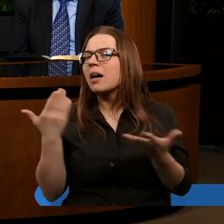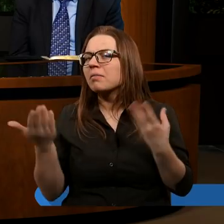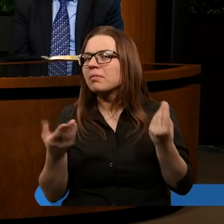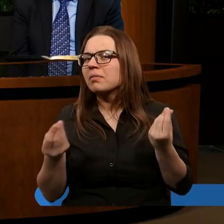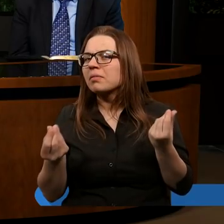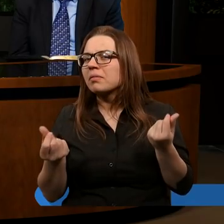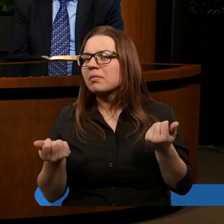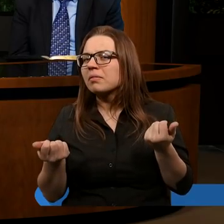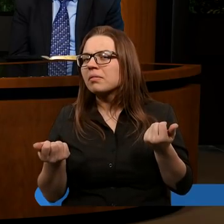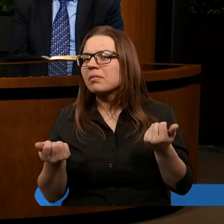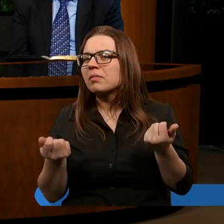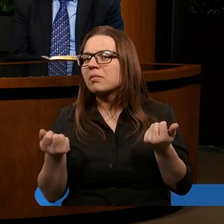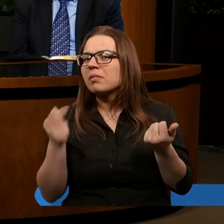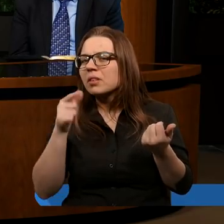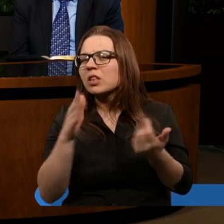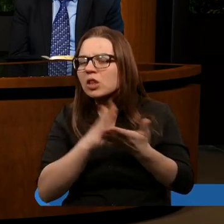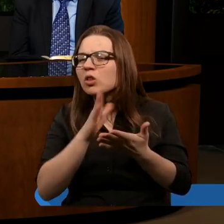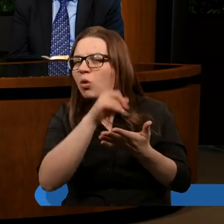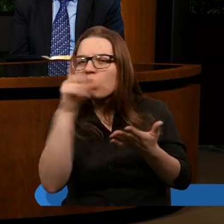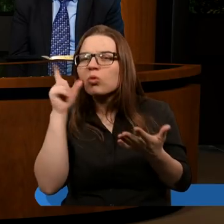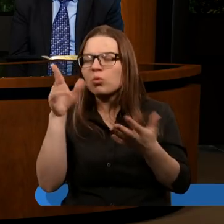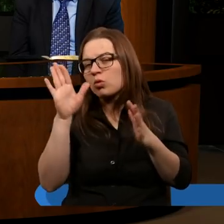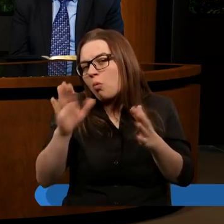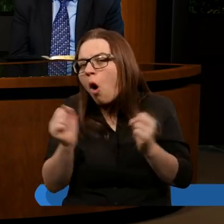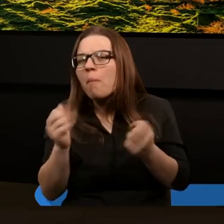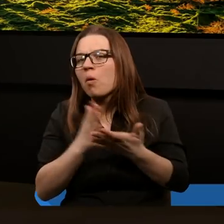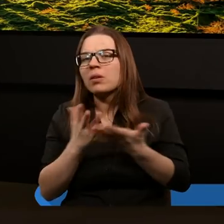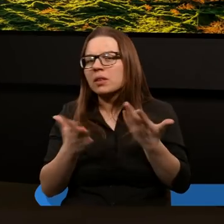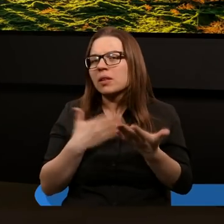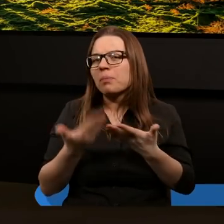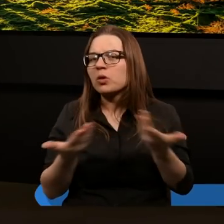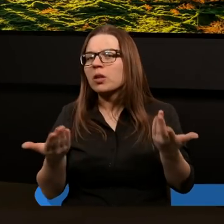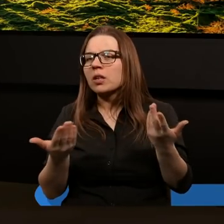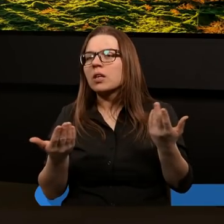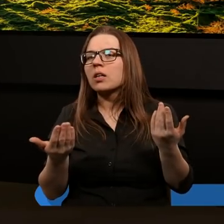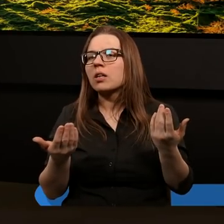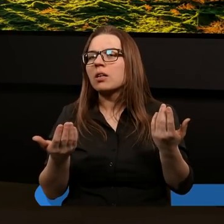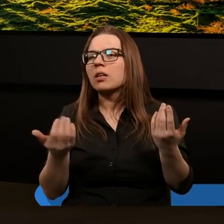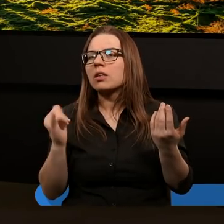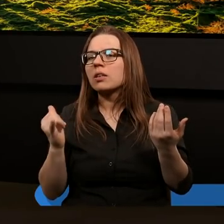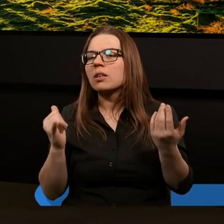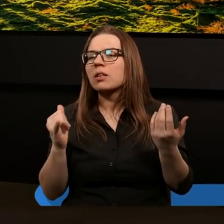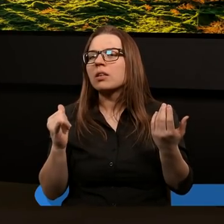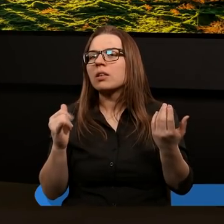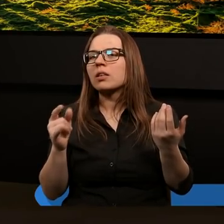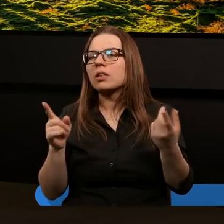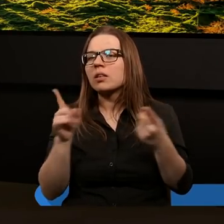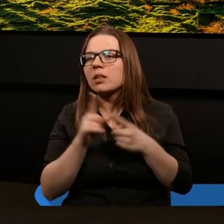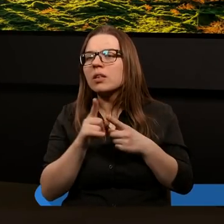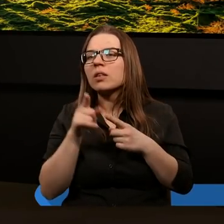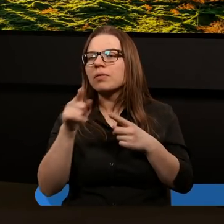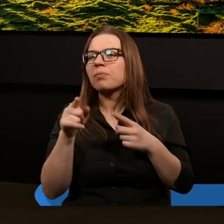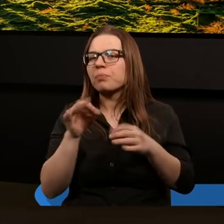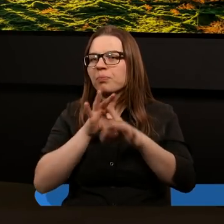to byli ludzie i tylko ludzie, chociaż bogobojni. Maria zaczyna też